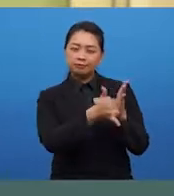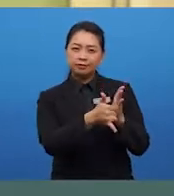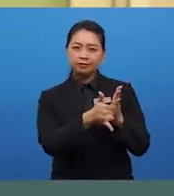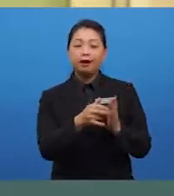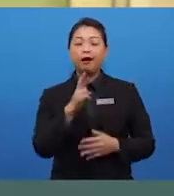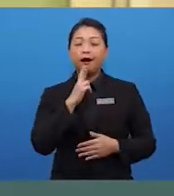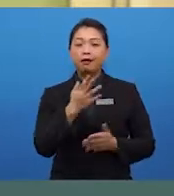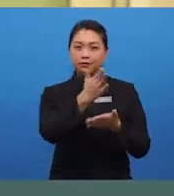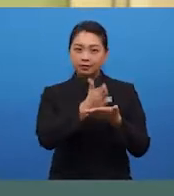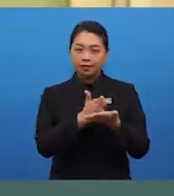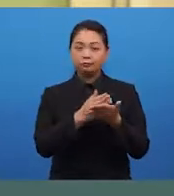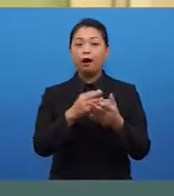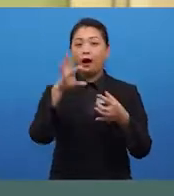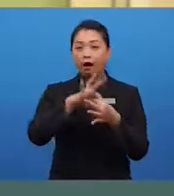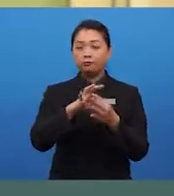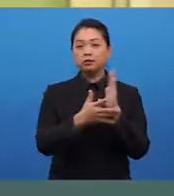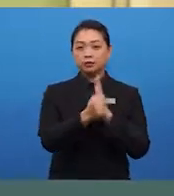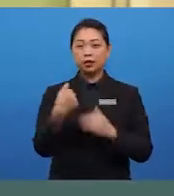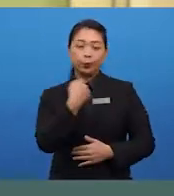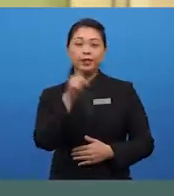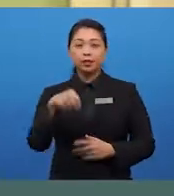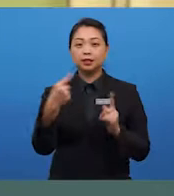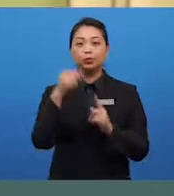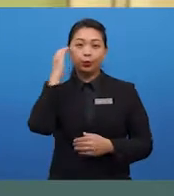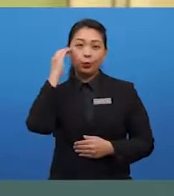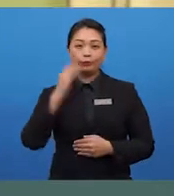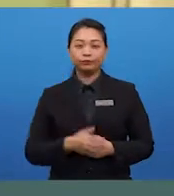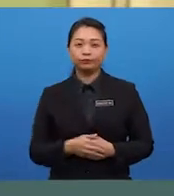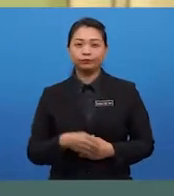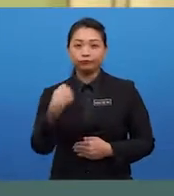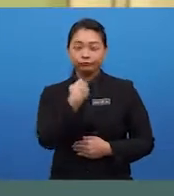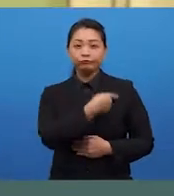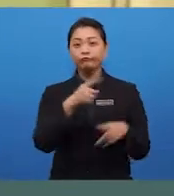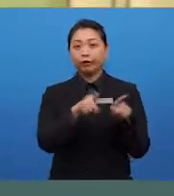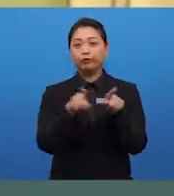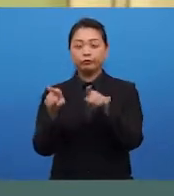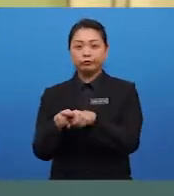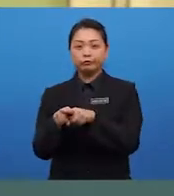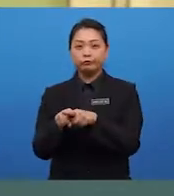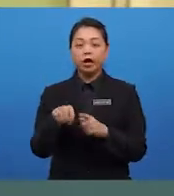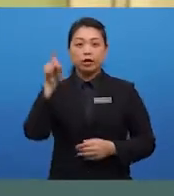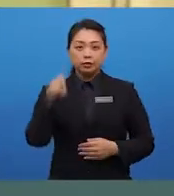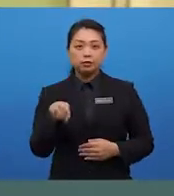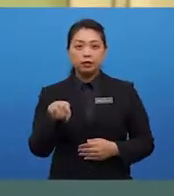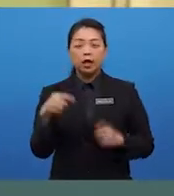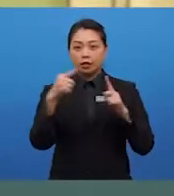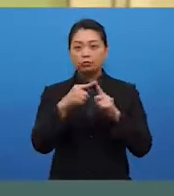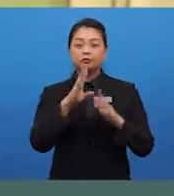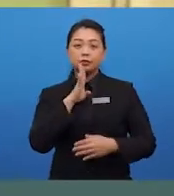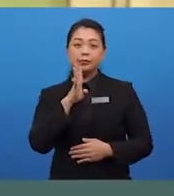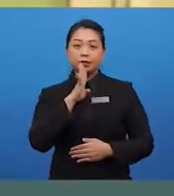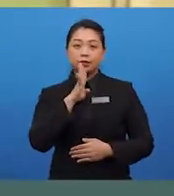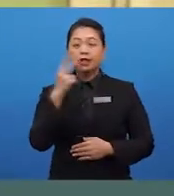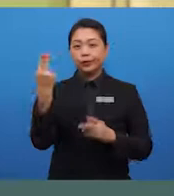beberapa kemahiran yang kita perlu tahu. kita juga perlu berbicara